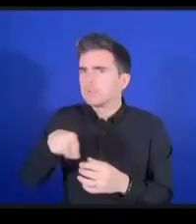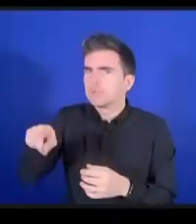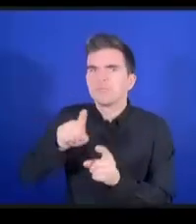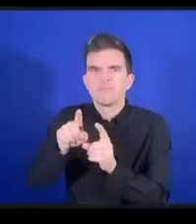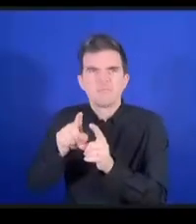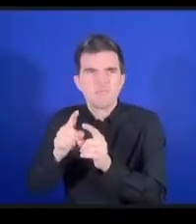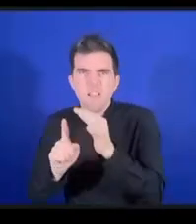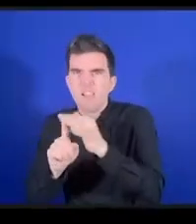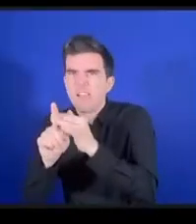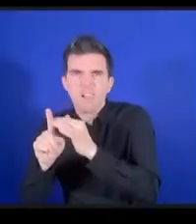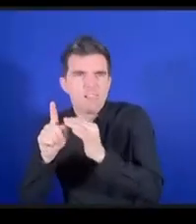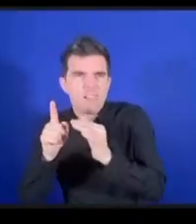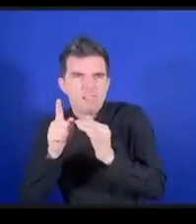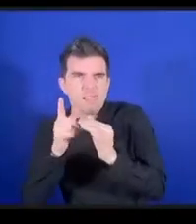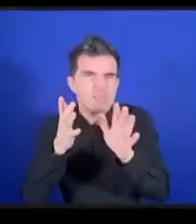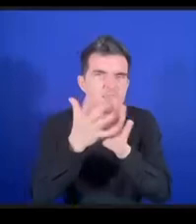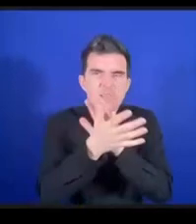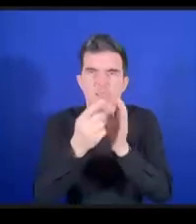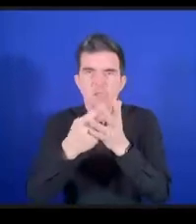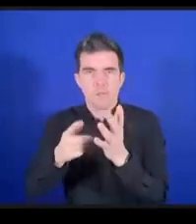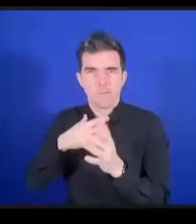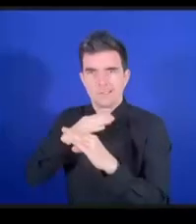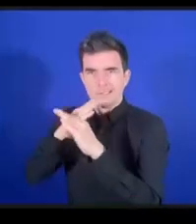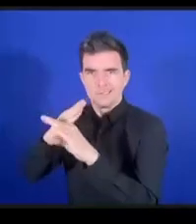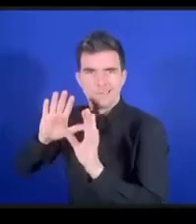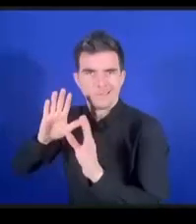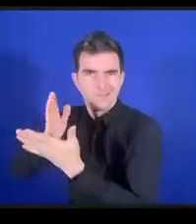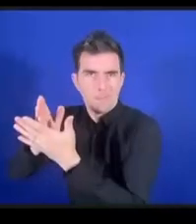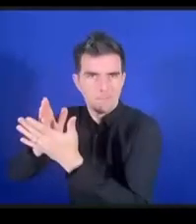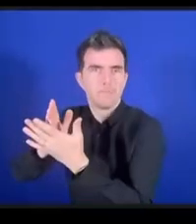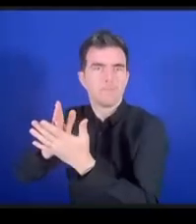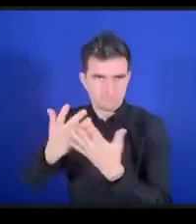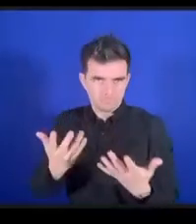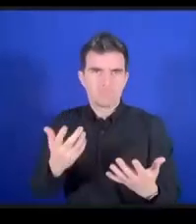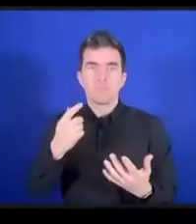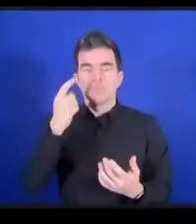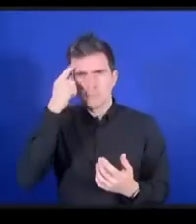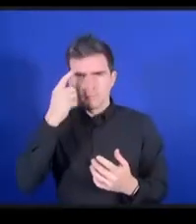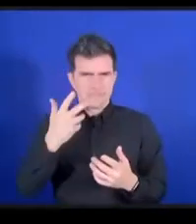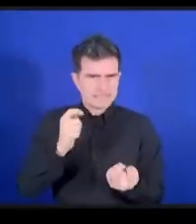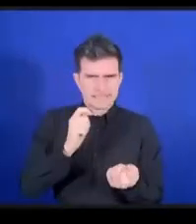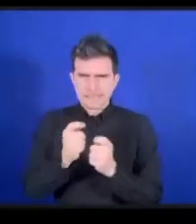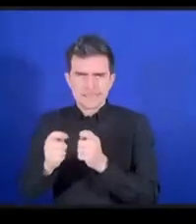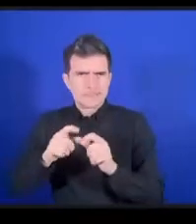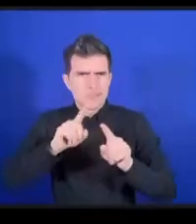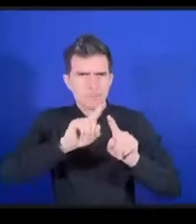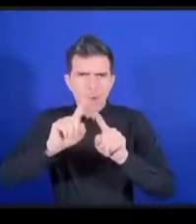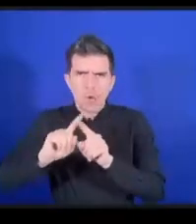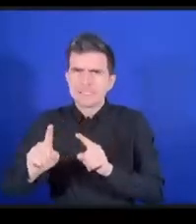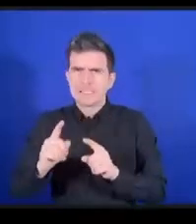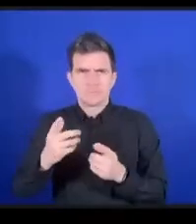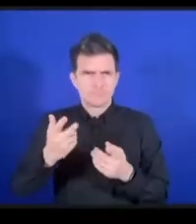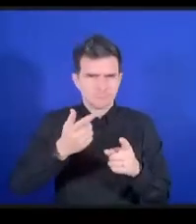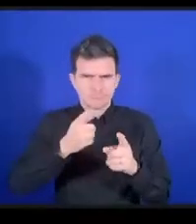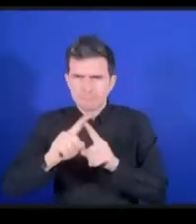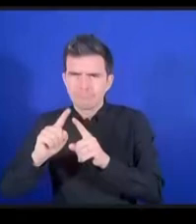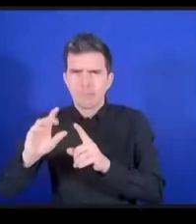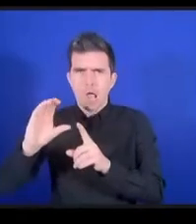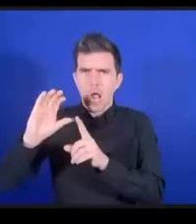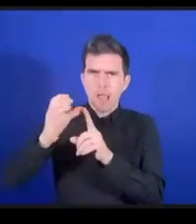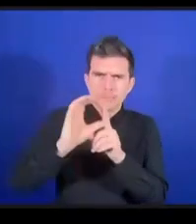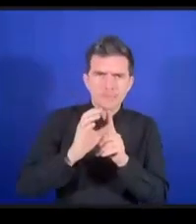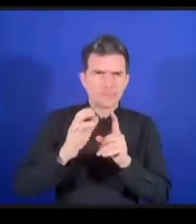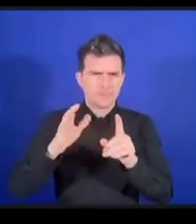んな国家国の伝統であったり法的な